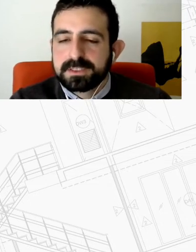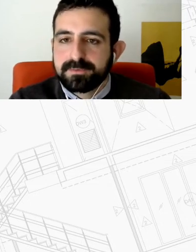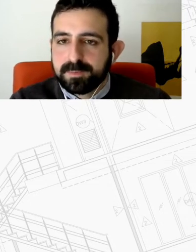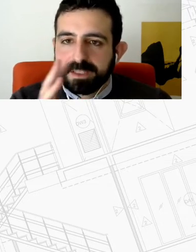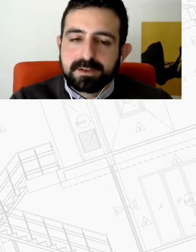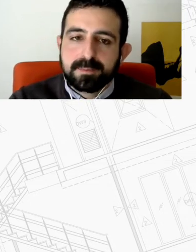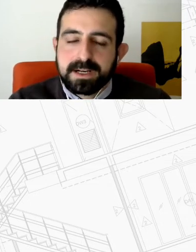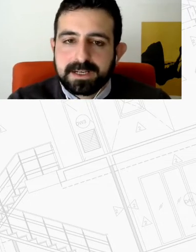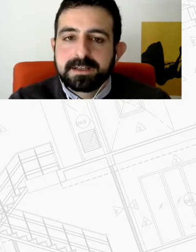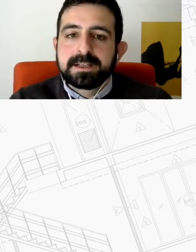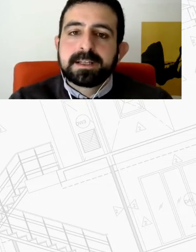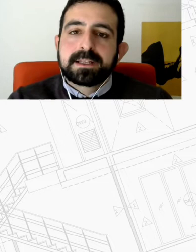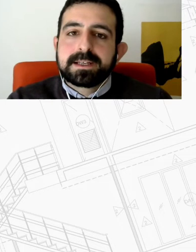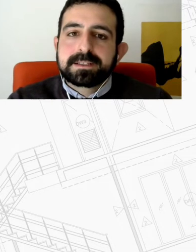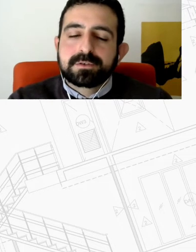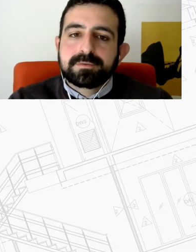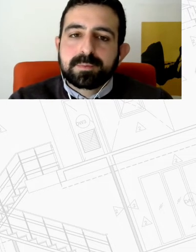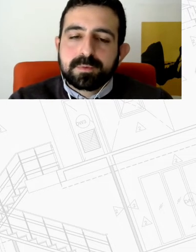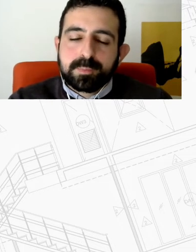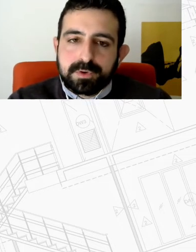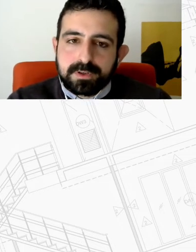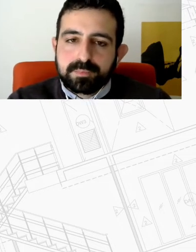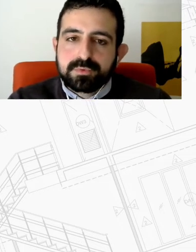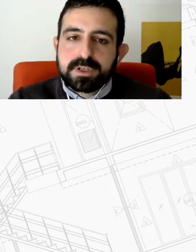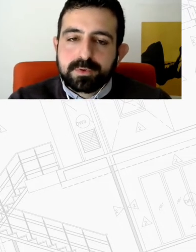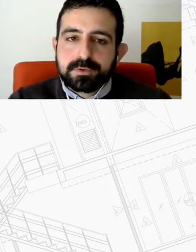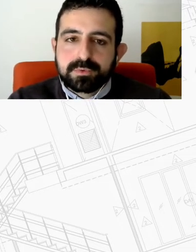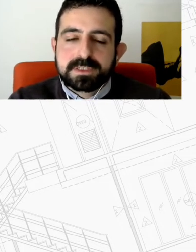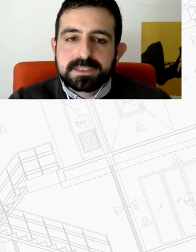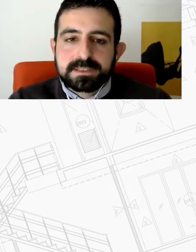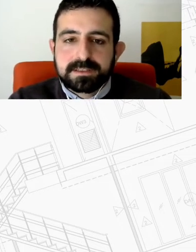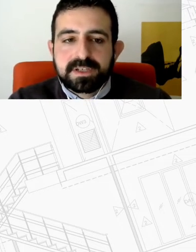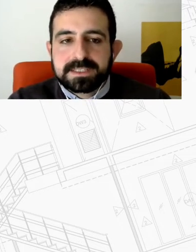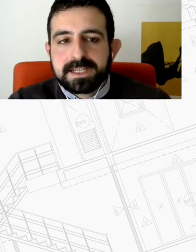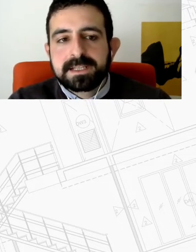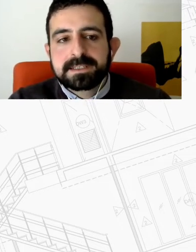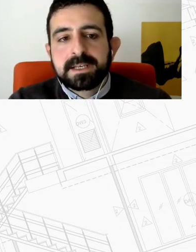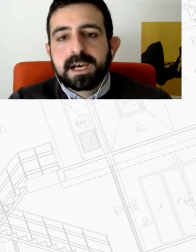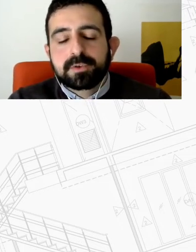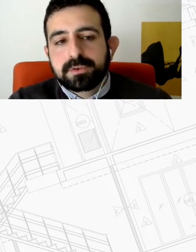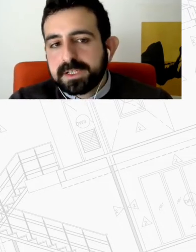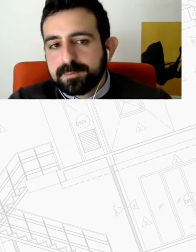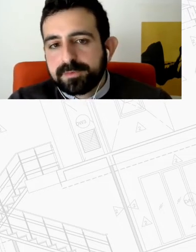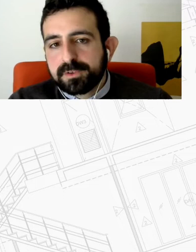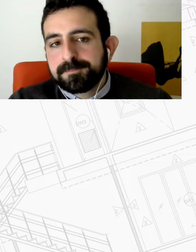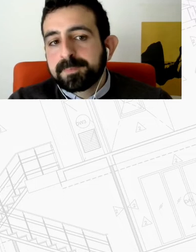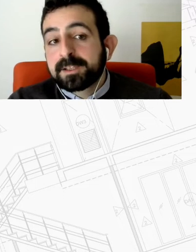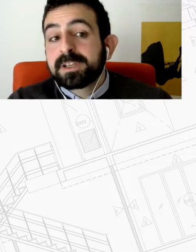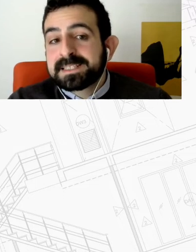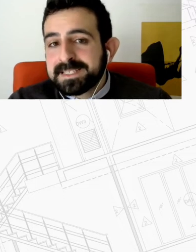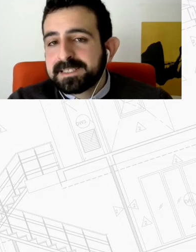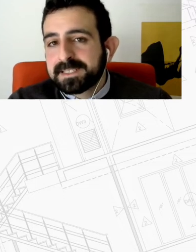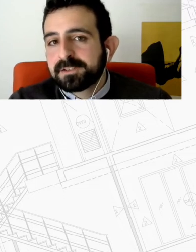γύρωσί της η ευρωπαϊκή ομπρέλα των πόλεων που εκπροσωπούνται στις Βρυξέλες από τον οργανισμό αυτό